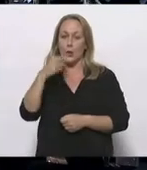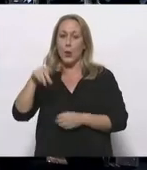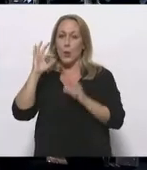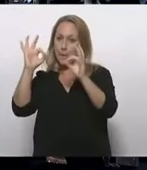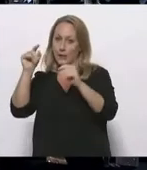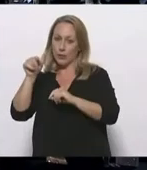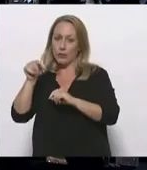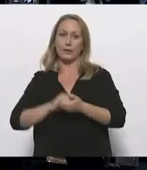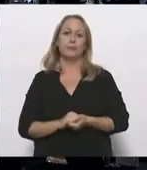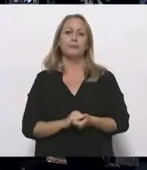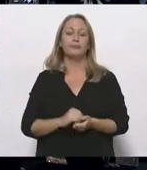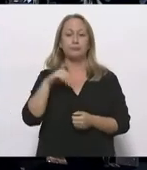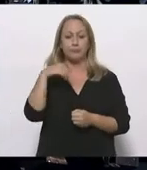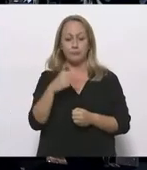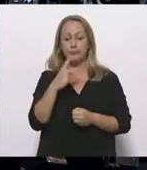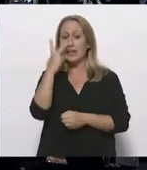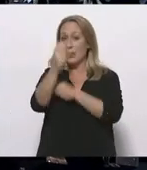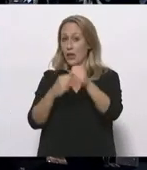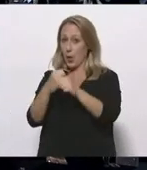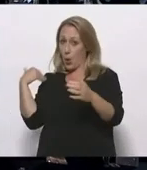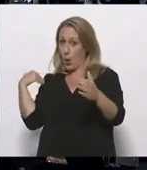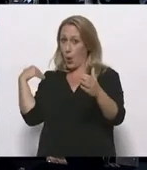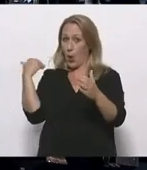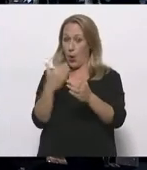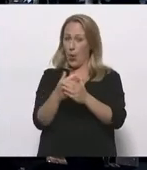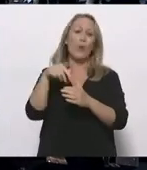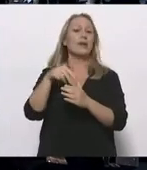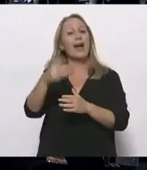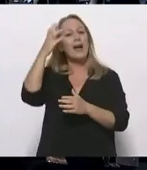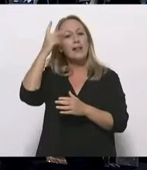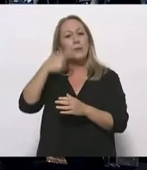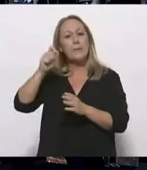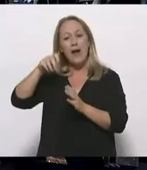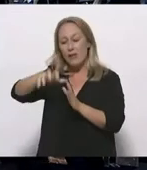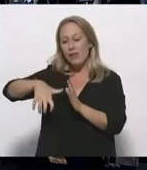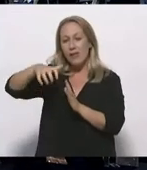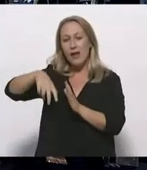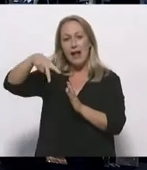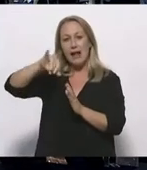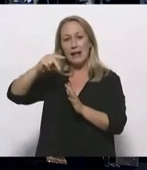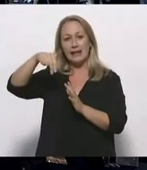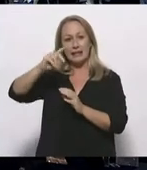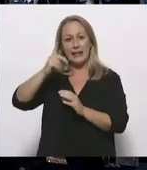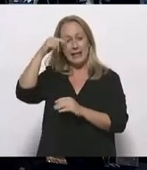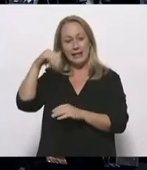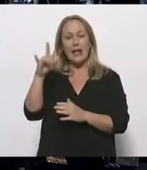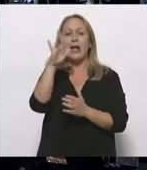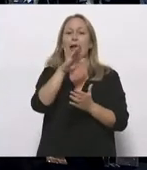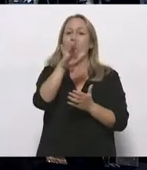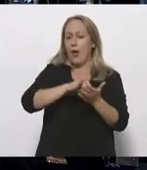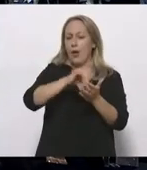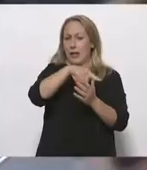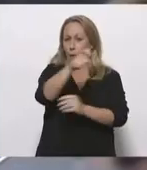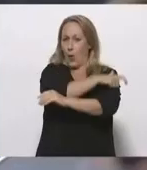Κύριε Πρόεδρε, πάνε δύο χρόνια από το τέλος του Λιγνίτη, που είχατε πει με ομιλία σας από το βήμα του ΡΕΣ στη Νέα Υόρκη. Το